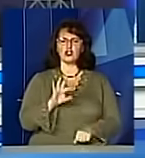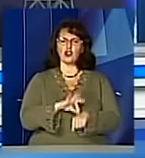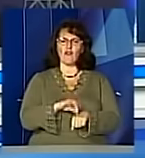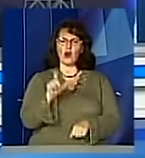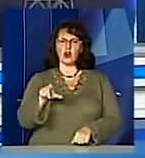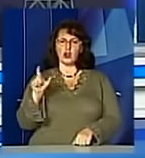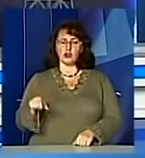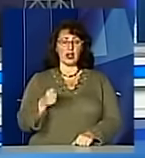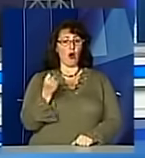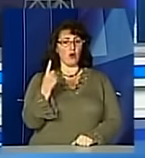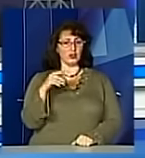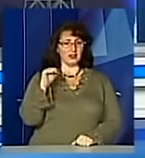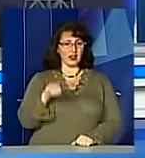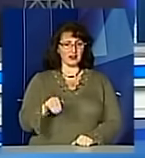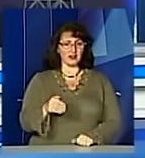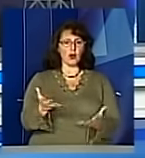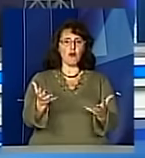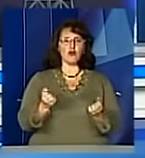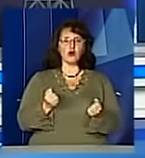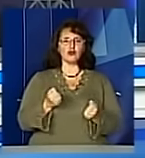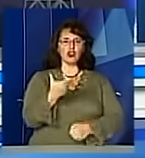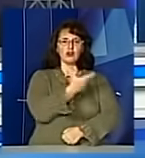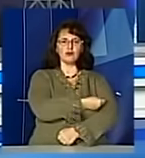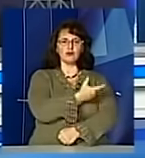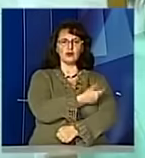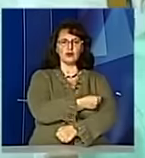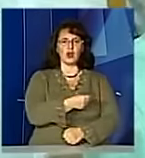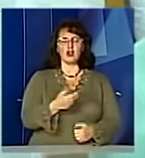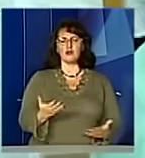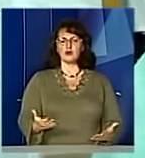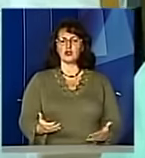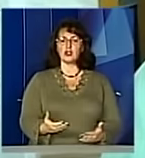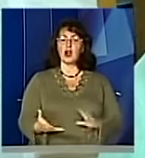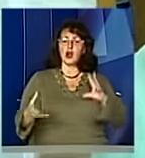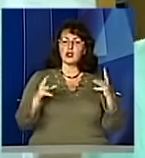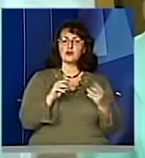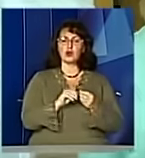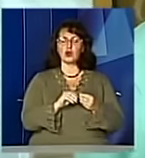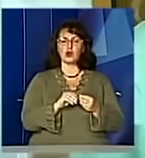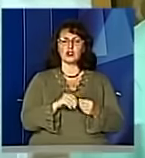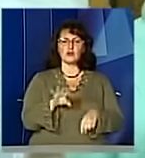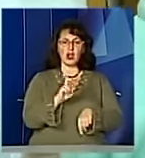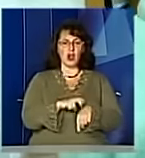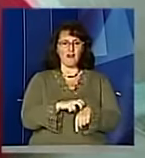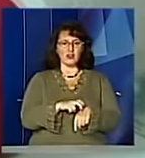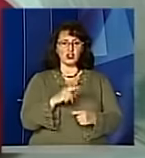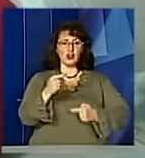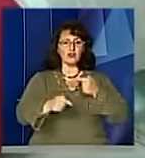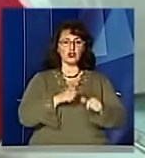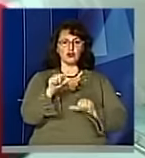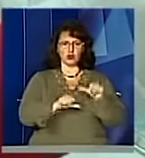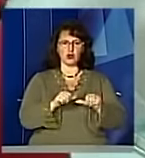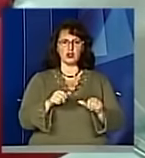11 тисяч отримує лікування препаратами інсуліну. Однак з прогнозами фахівців у наступному році кількість інсуліну залежних